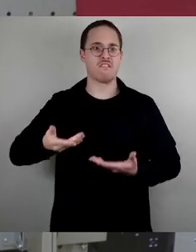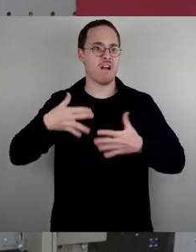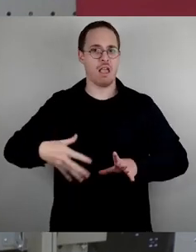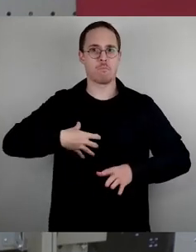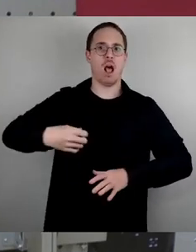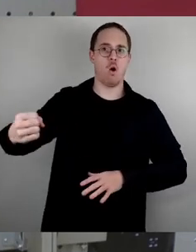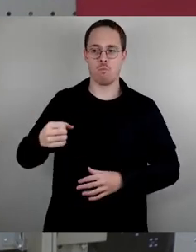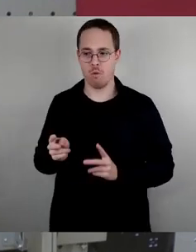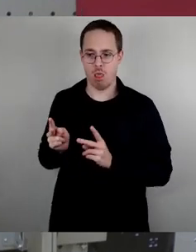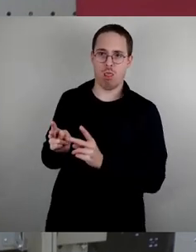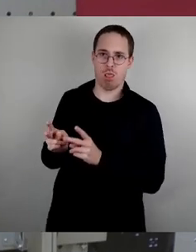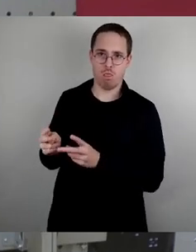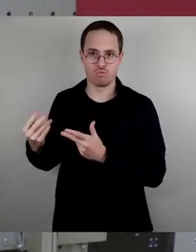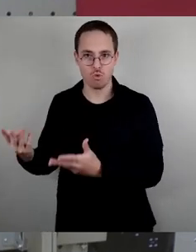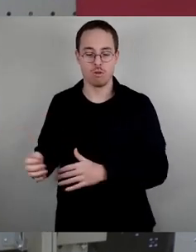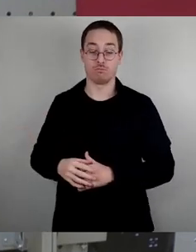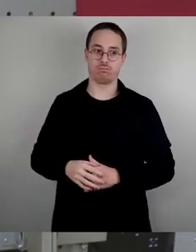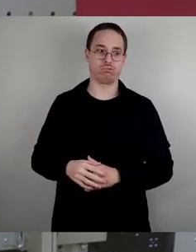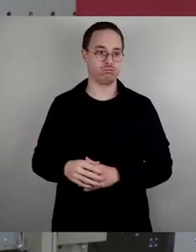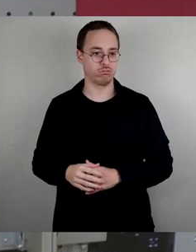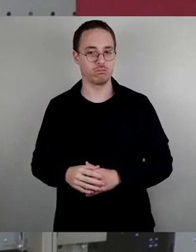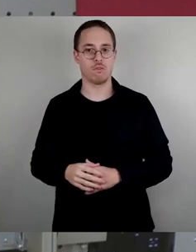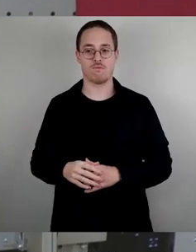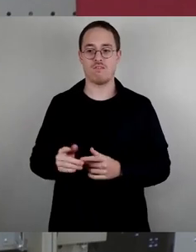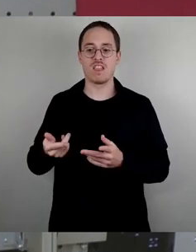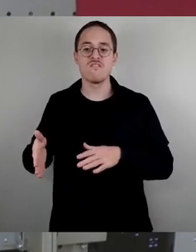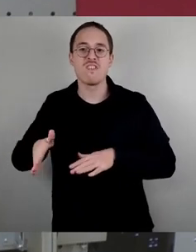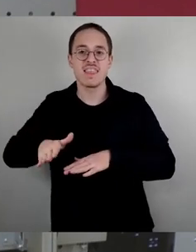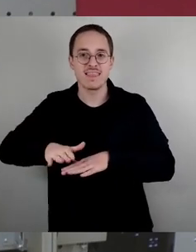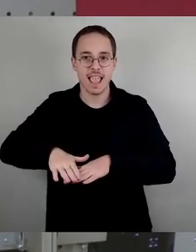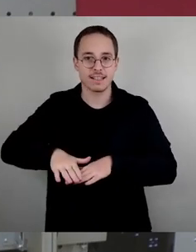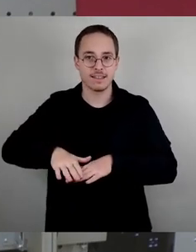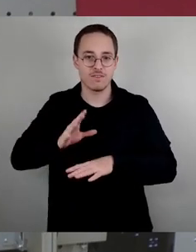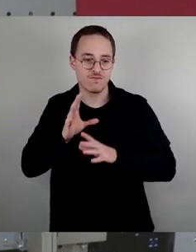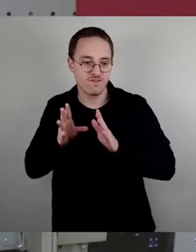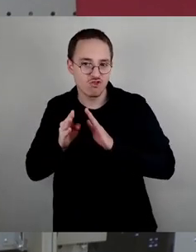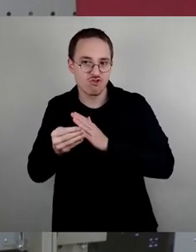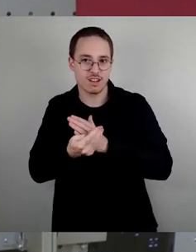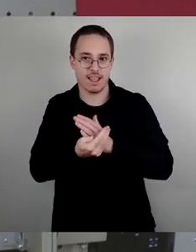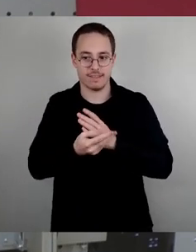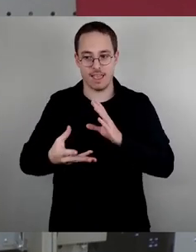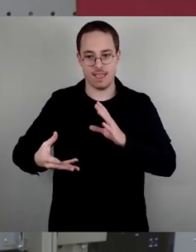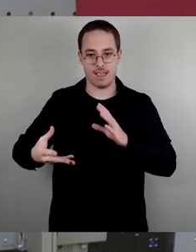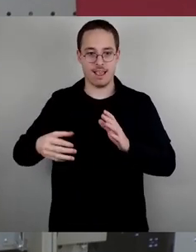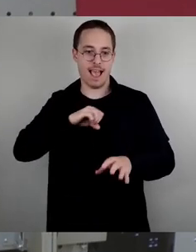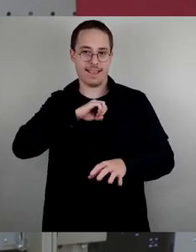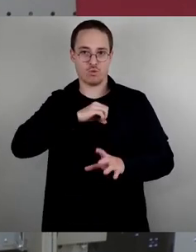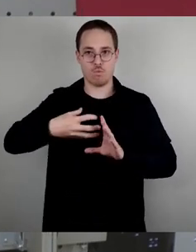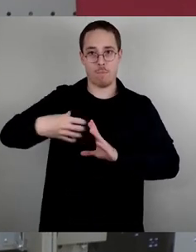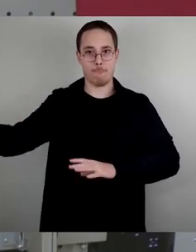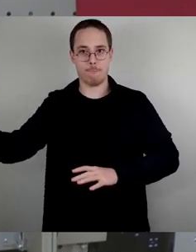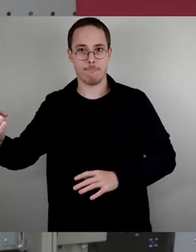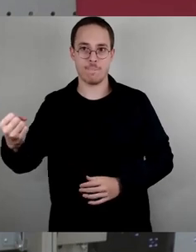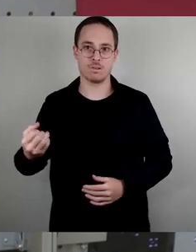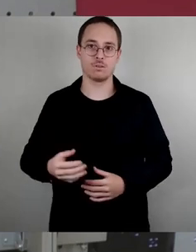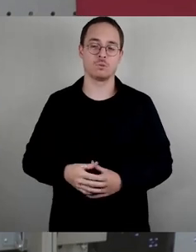Begriffe wie verdeckte Enteignung. Ich will mal sagen, worum es geht. Es geht darum, dass Wohnungen, die vermietet waren, von